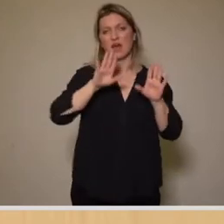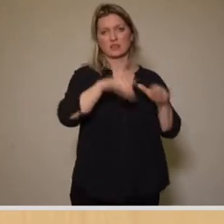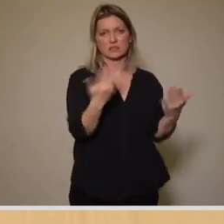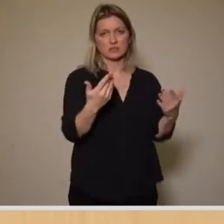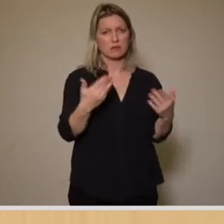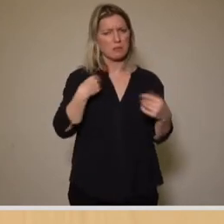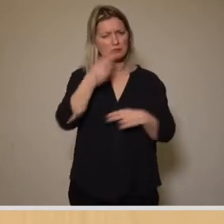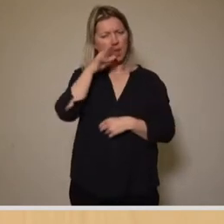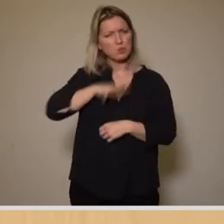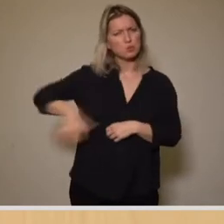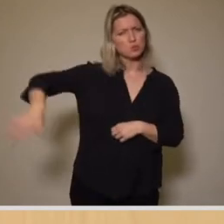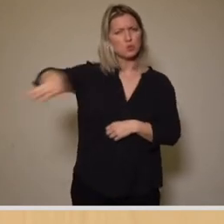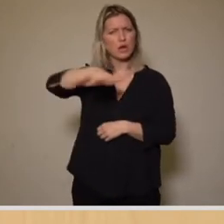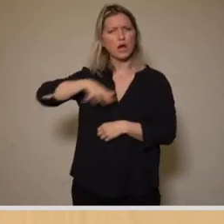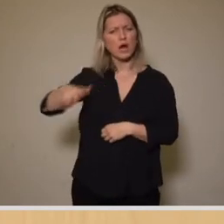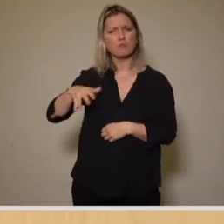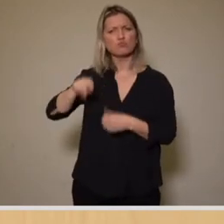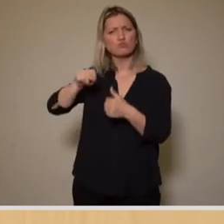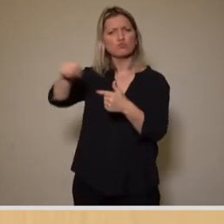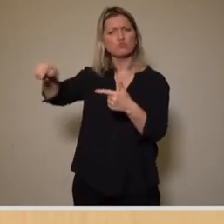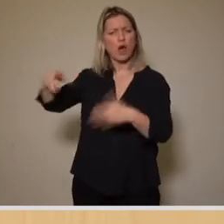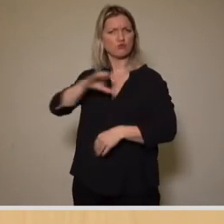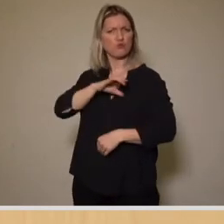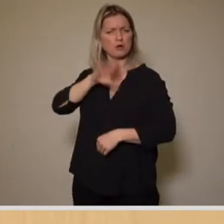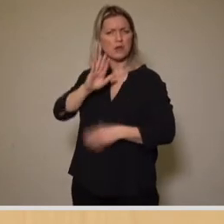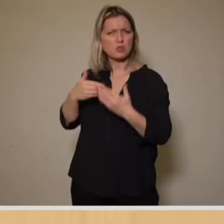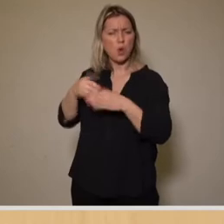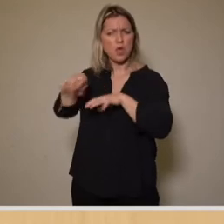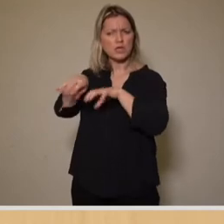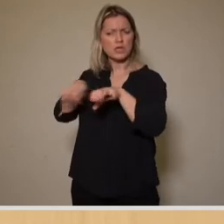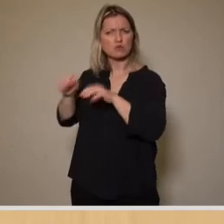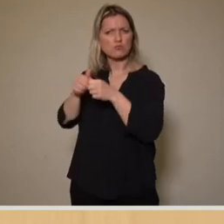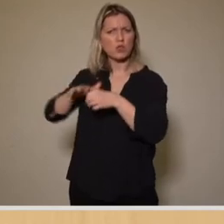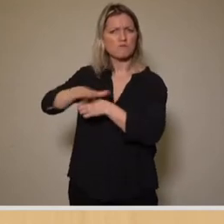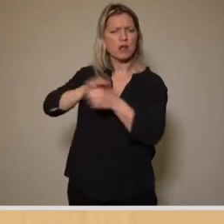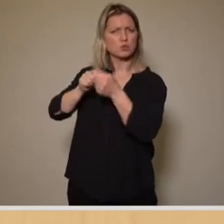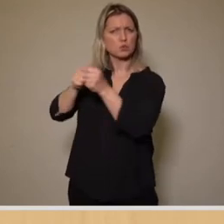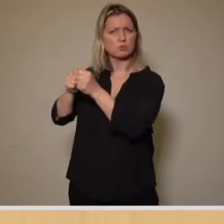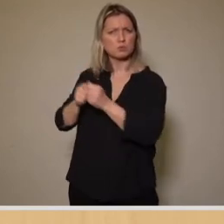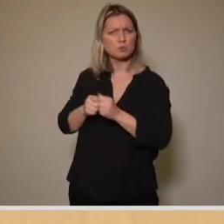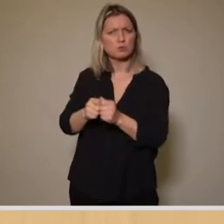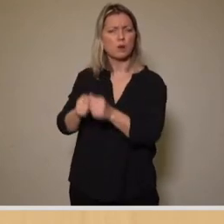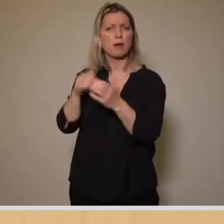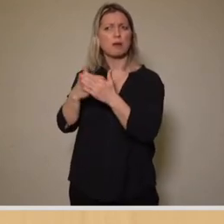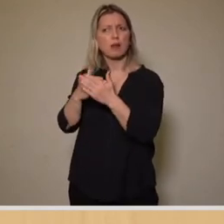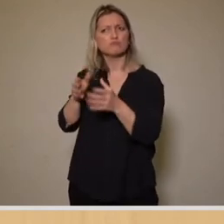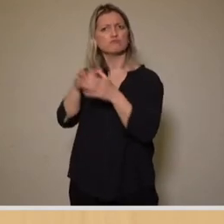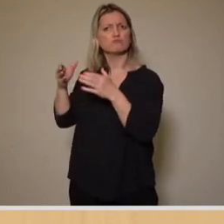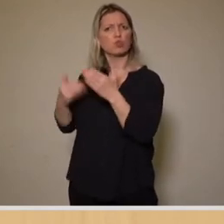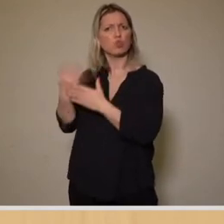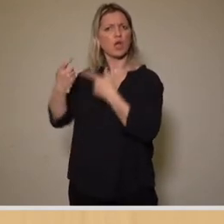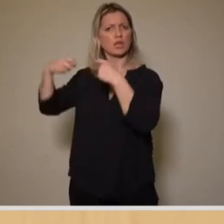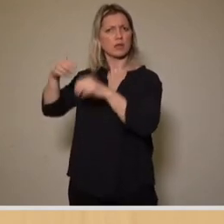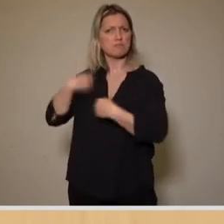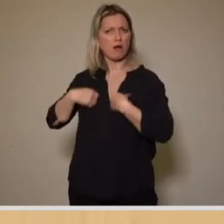drumherum anschaut, bestehen ja durchaus gute Chancen für eine Neuordnung der Sportflächen unter Einbezug eines Badneubaus beispielsweise zu